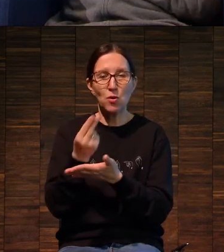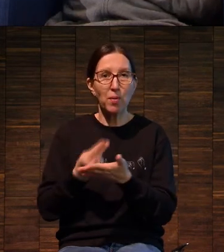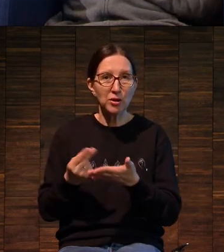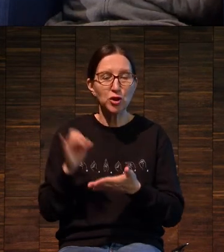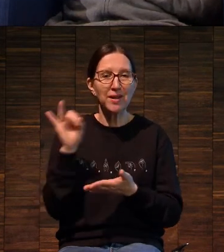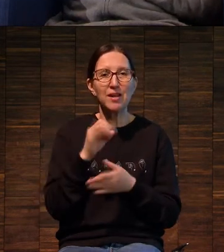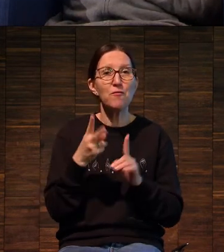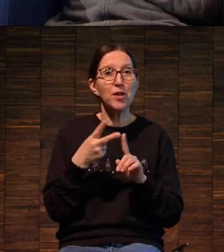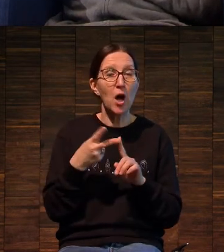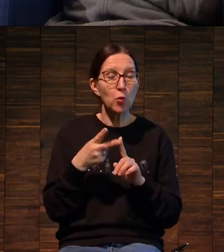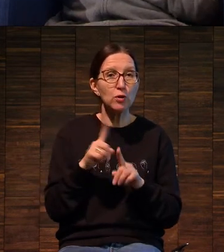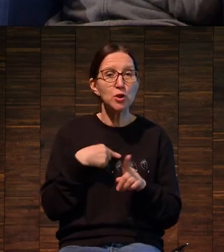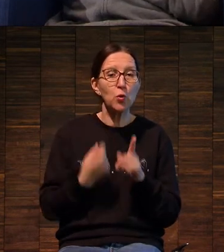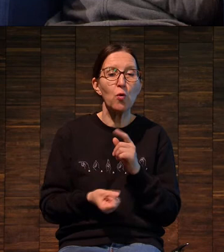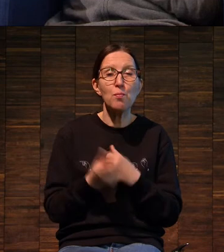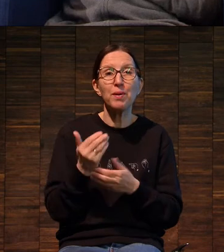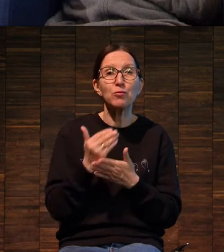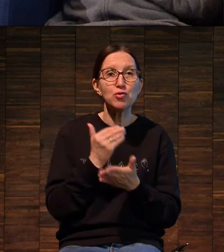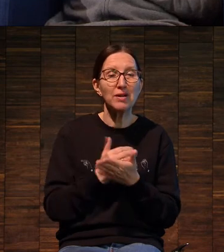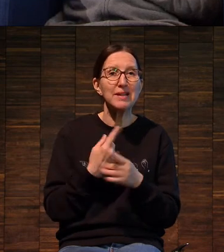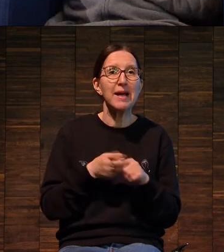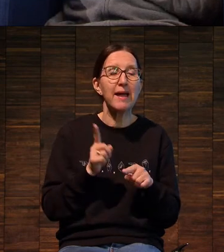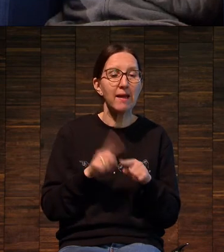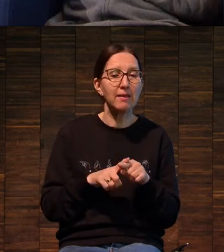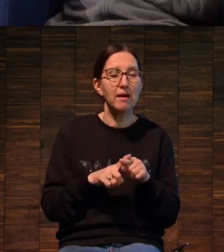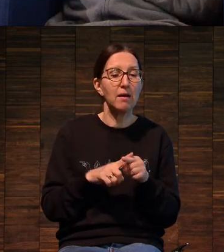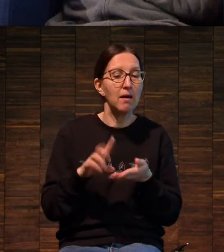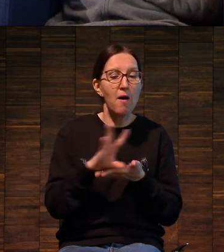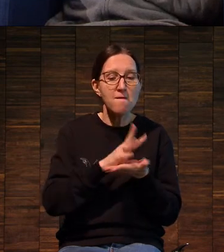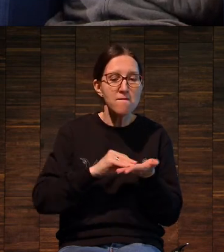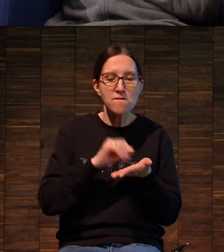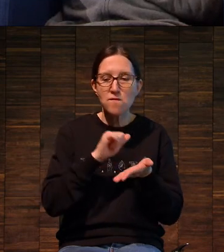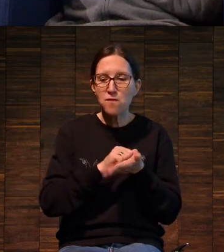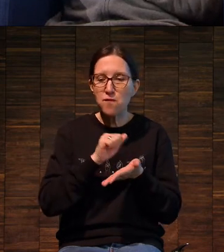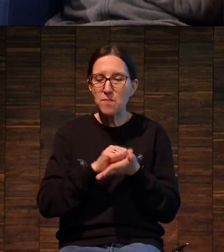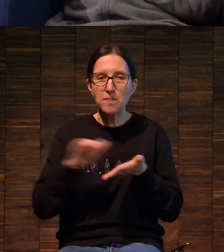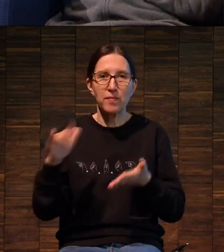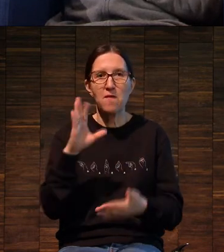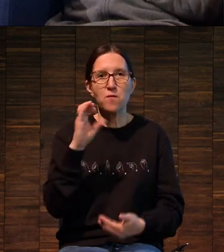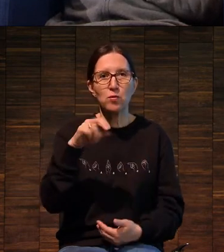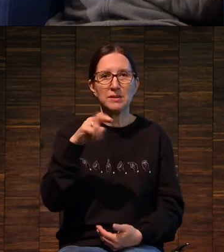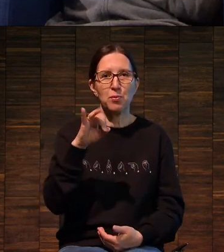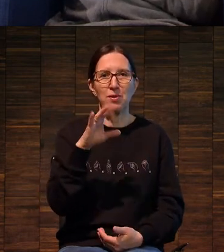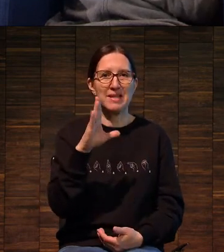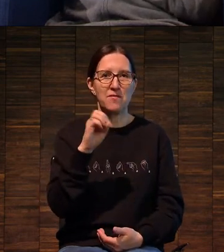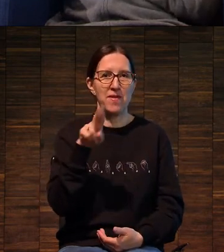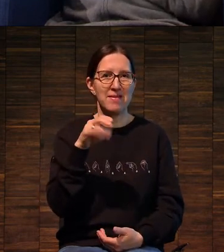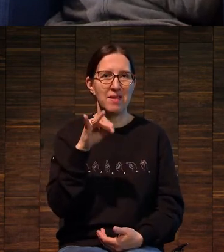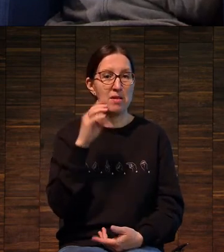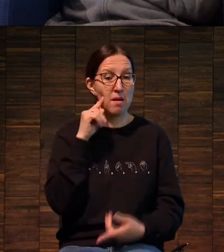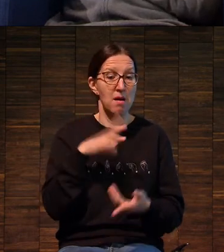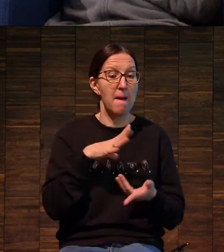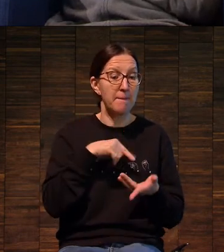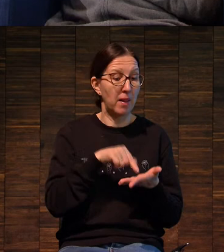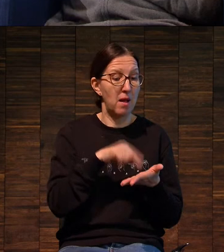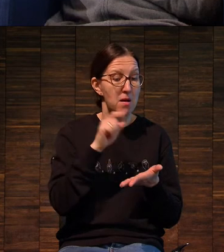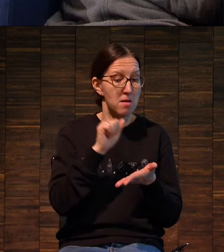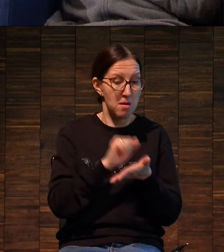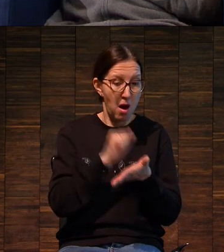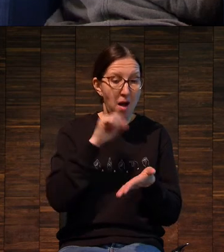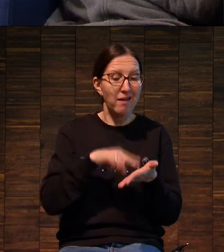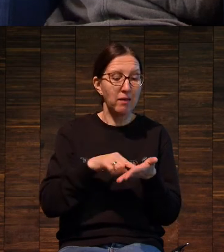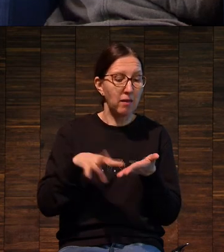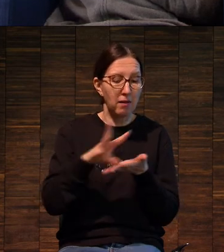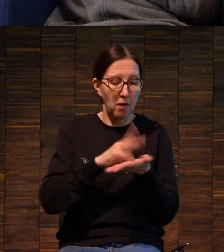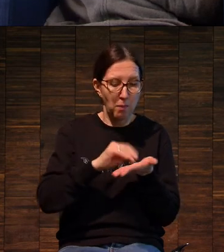что у нас получается, это воспроизведение, то есть при помощи опосредованного воспроизведения, это